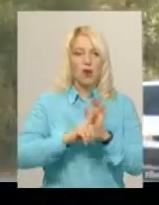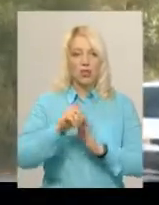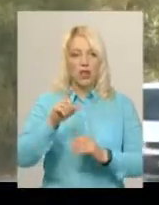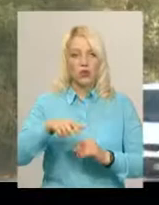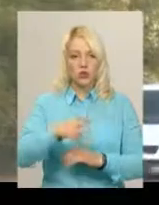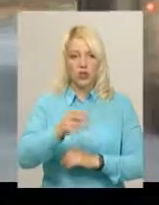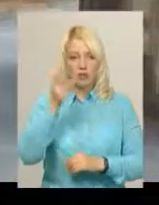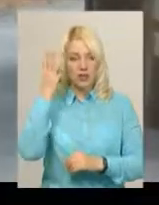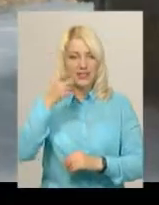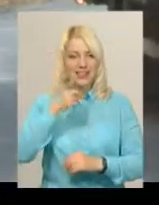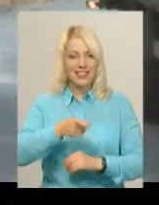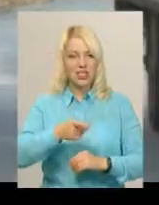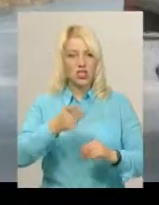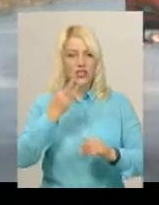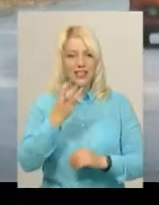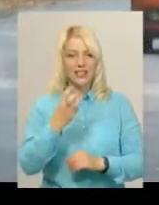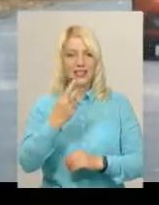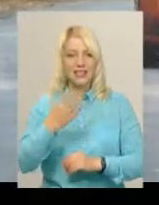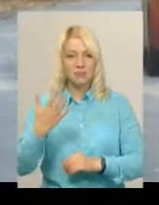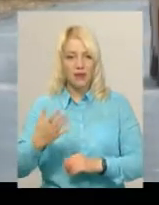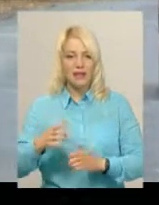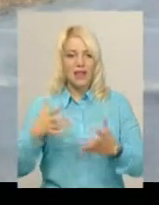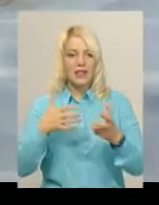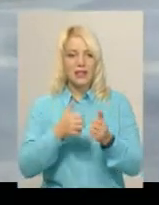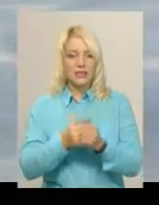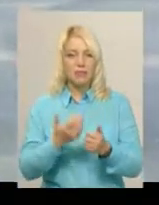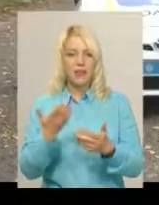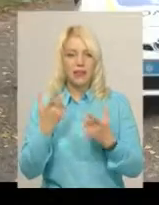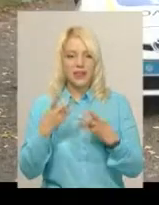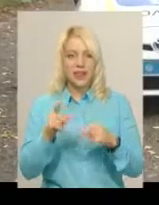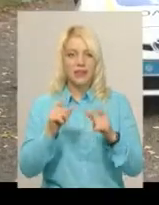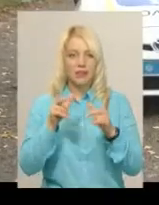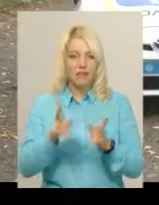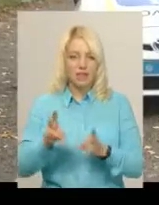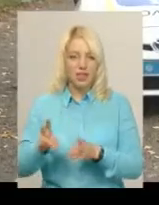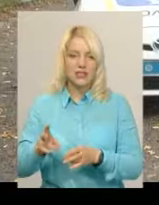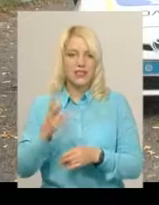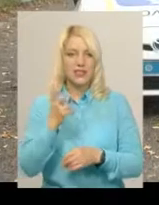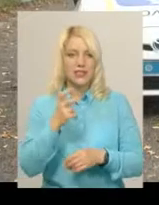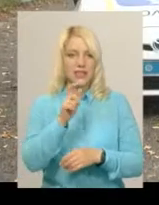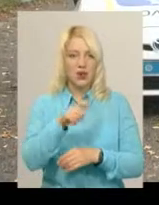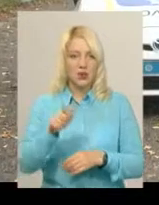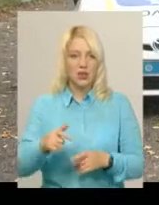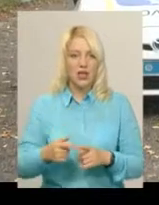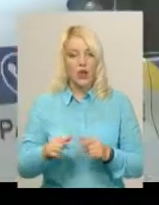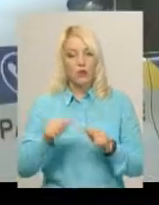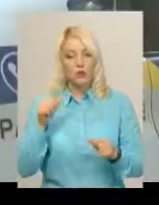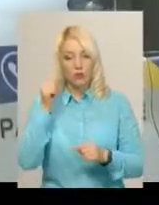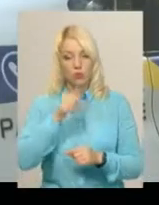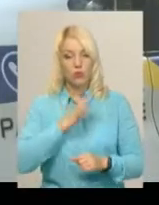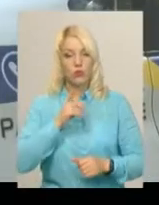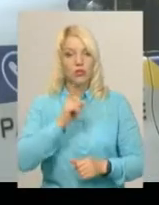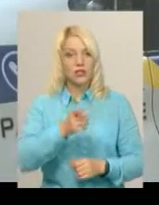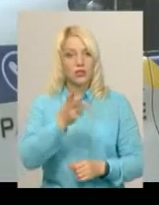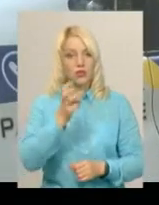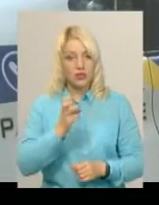1353 ДТП, в котрих травмувалося 211 людей. Минулого року за аналогічний період було зафіксовано 1300 дорожньо-транспортних